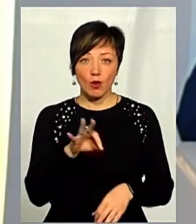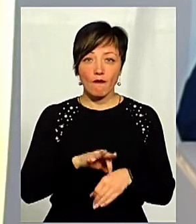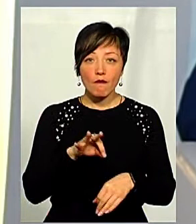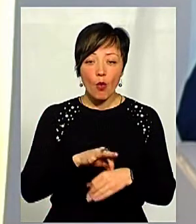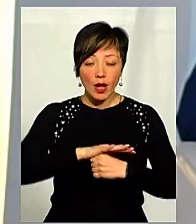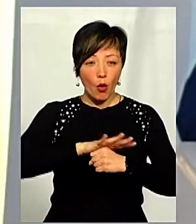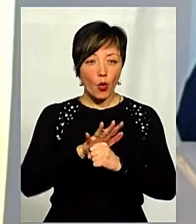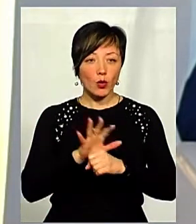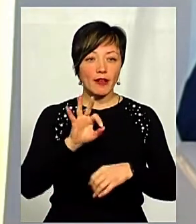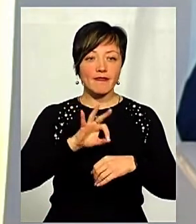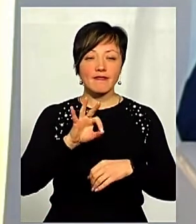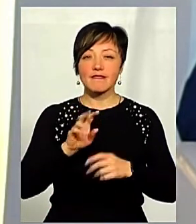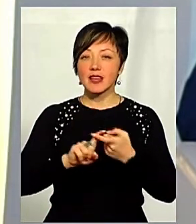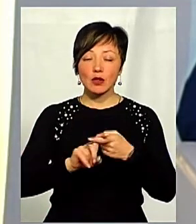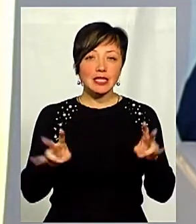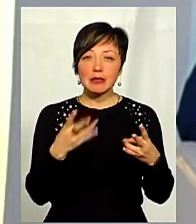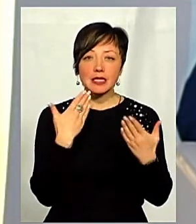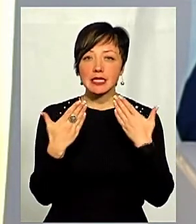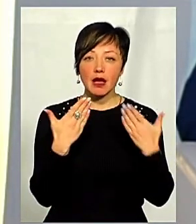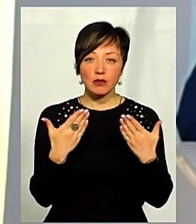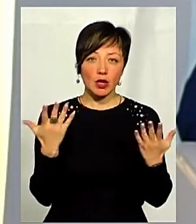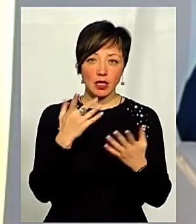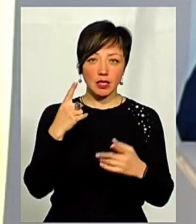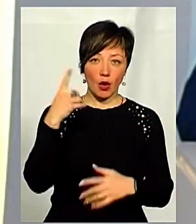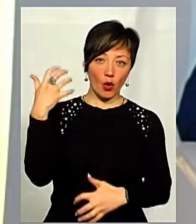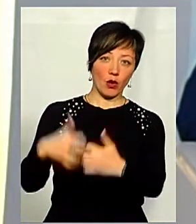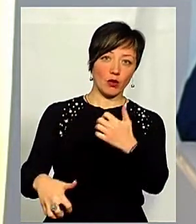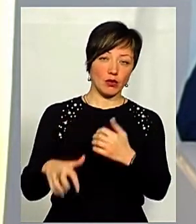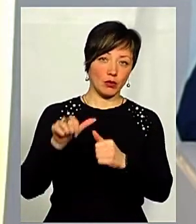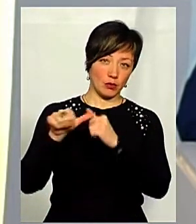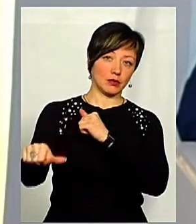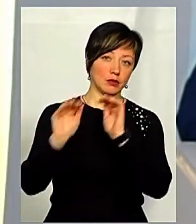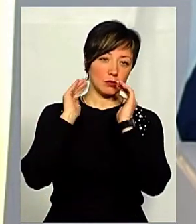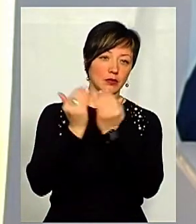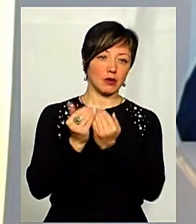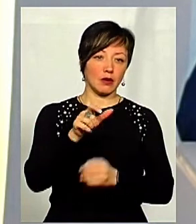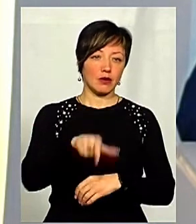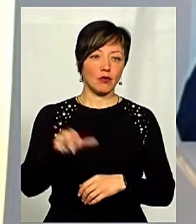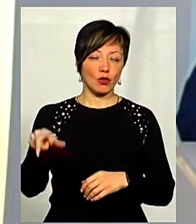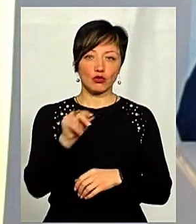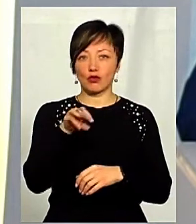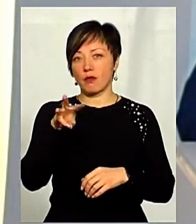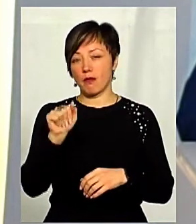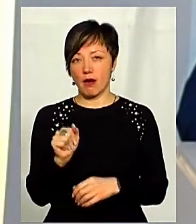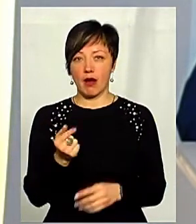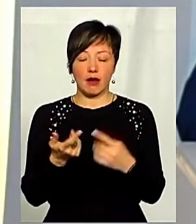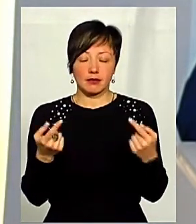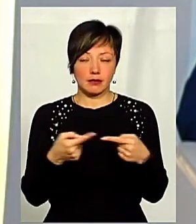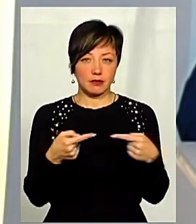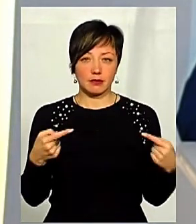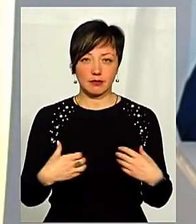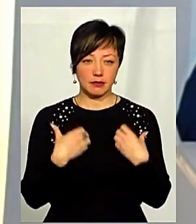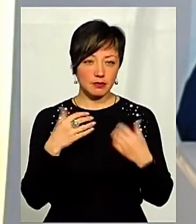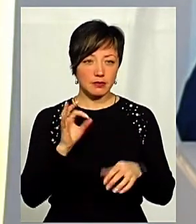він є хворий на коронавірус, не треба ставитись до них, як до якихось ізгоїв, осіб, які хворі, я не знаю, там, чумою, проказу або ще